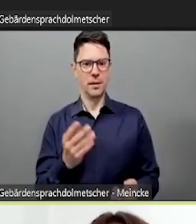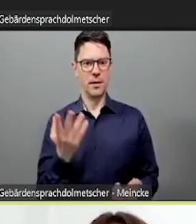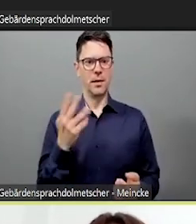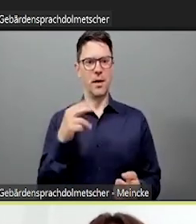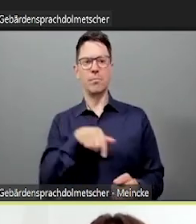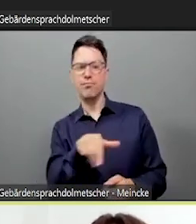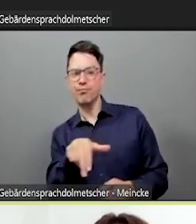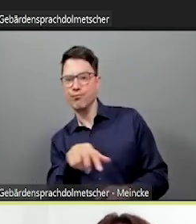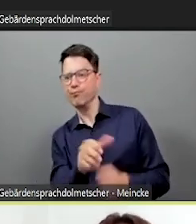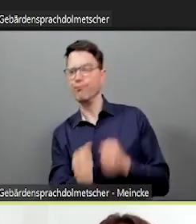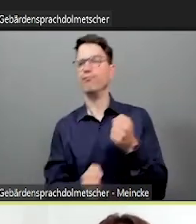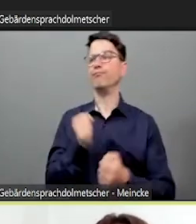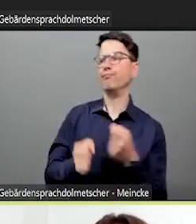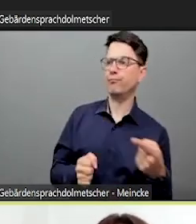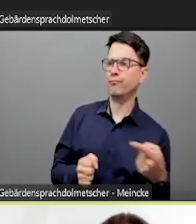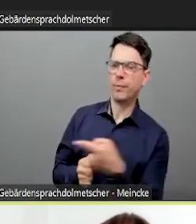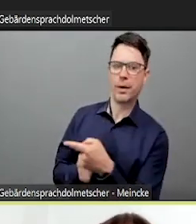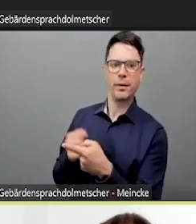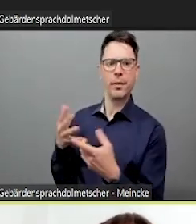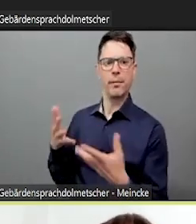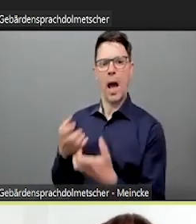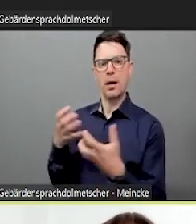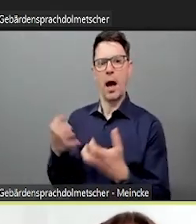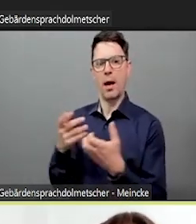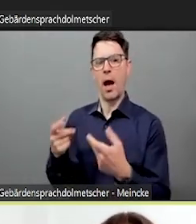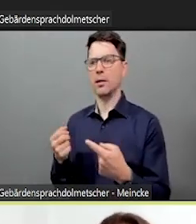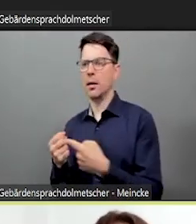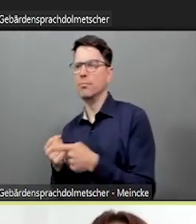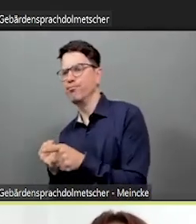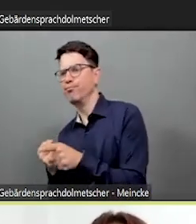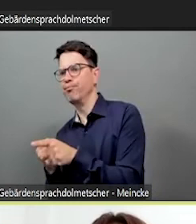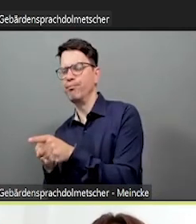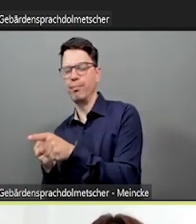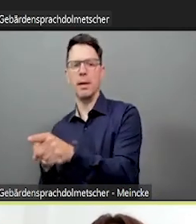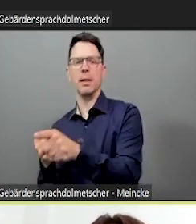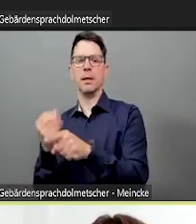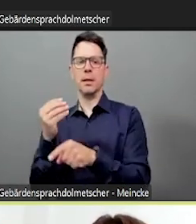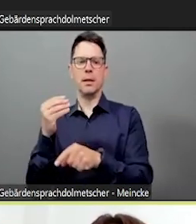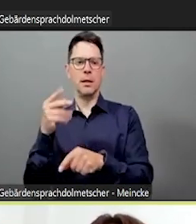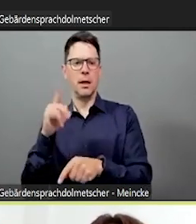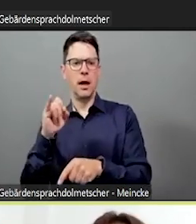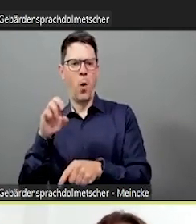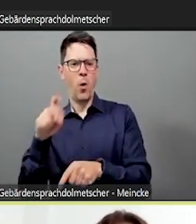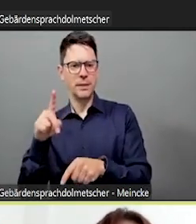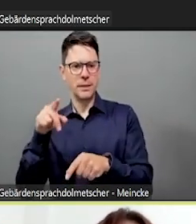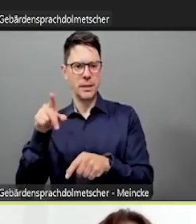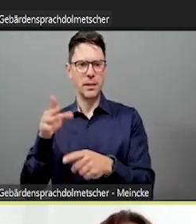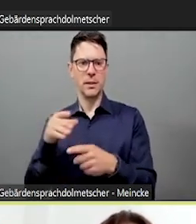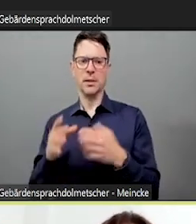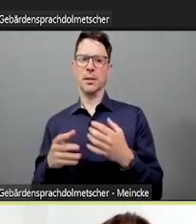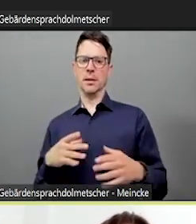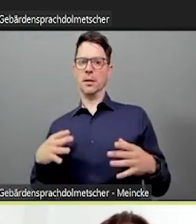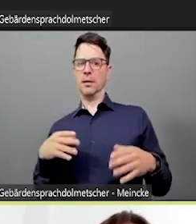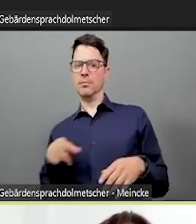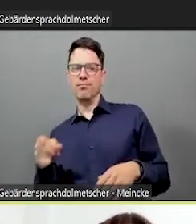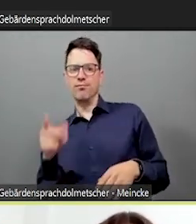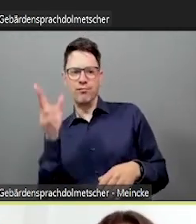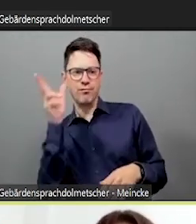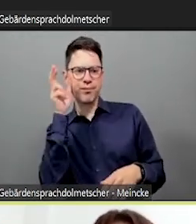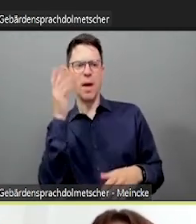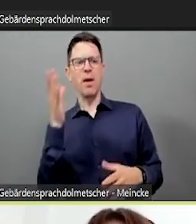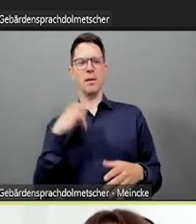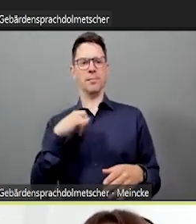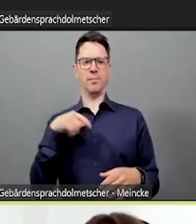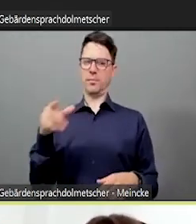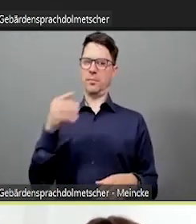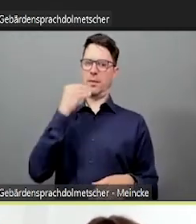und sie können es gerne aufrufen. Die anderen sehen ja, wenn sie was markieren. Da gibt es dann eine Option Add Marker und sie können den Marker setzen.